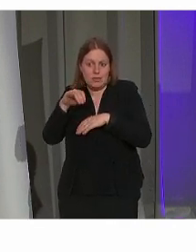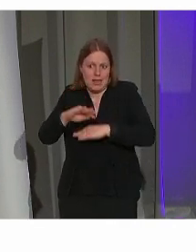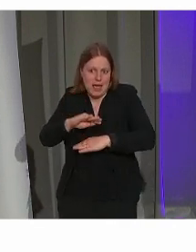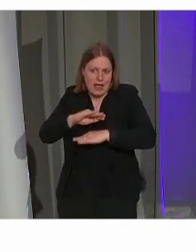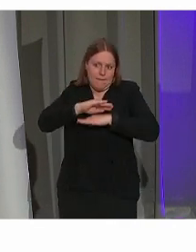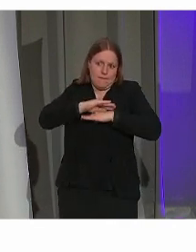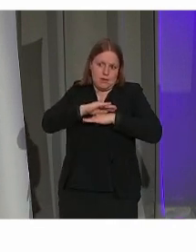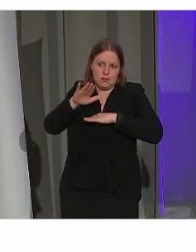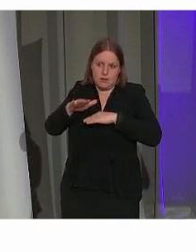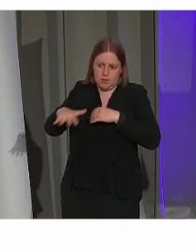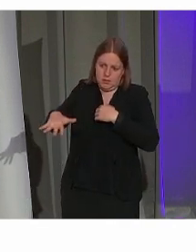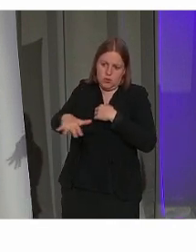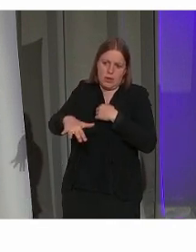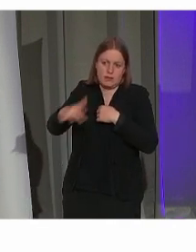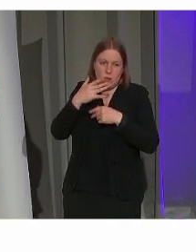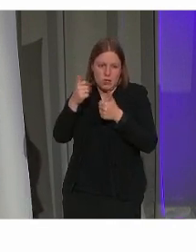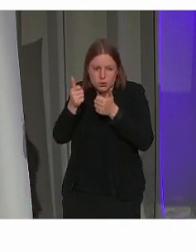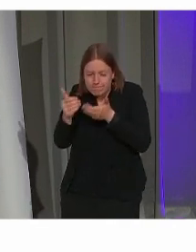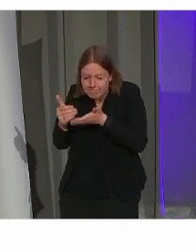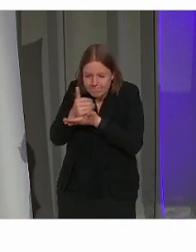landschappen die dat er zijn.